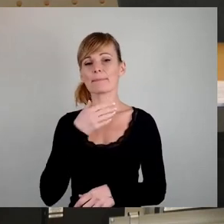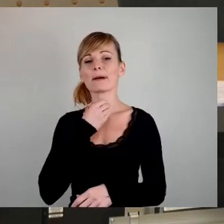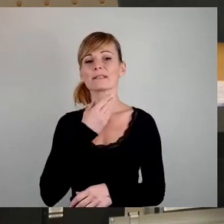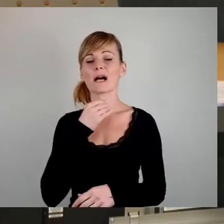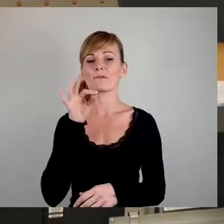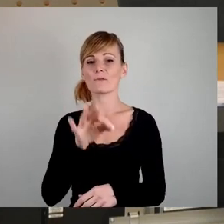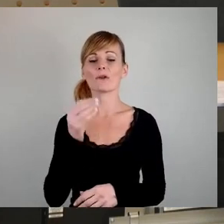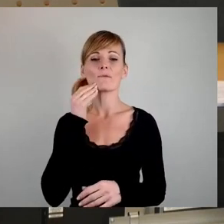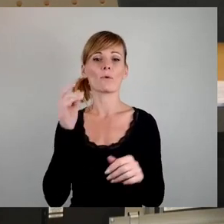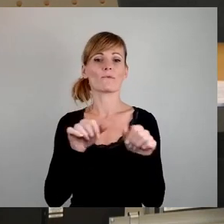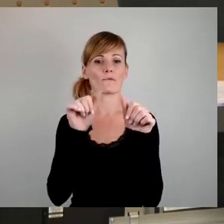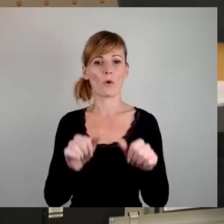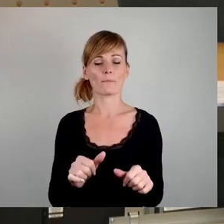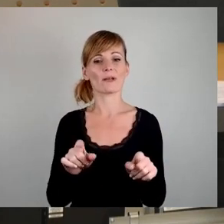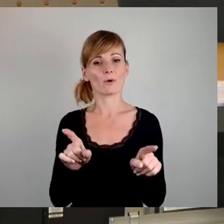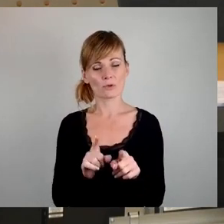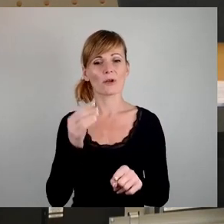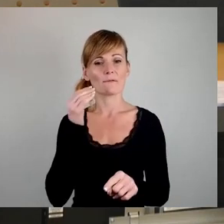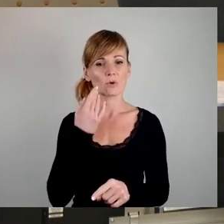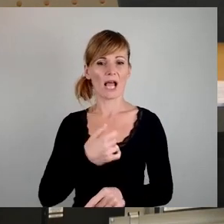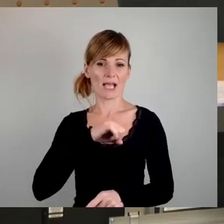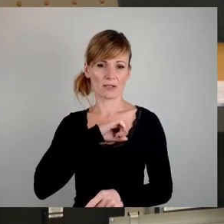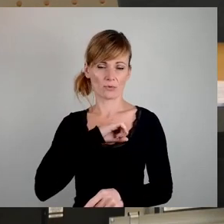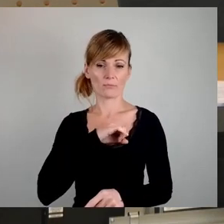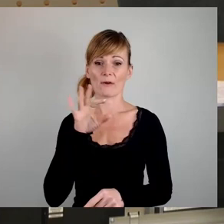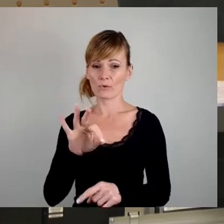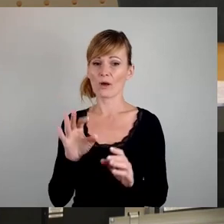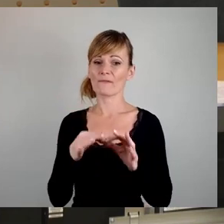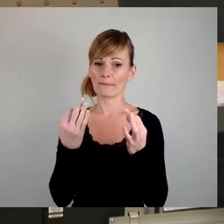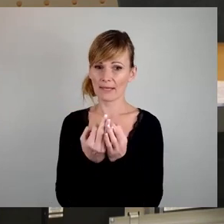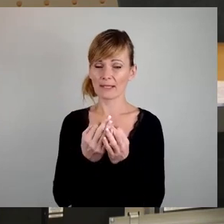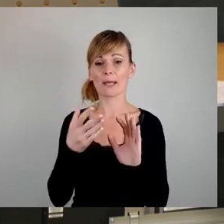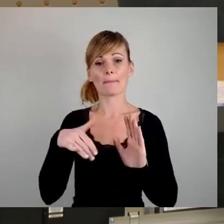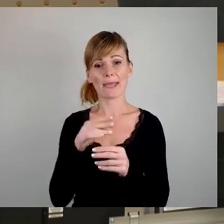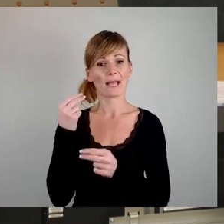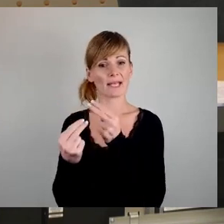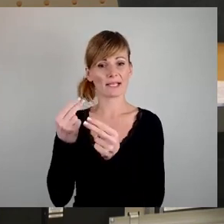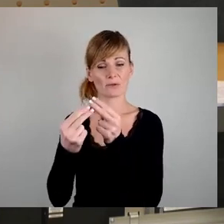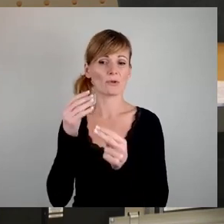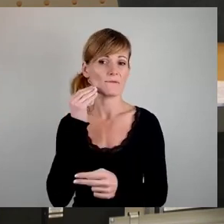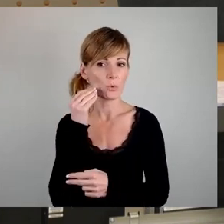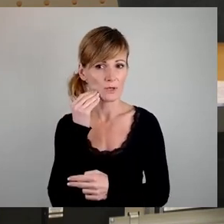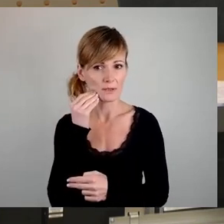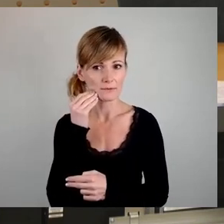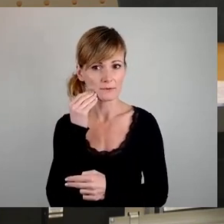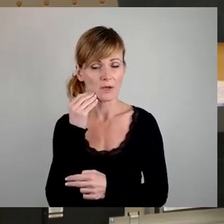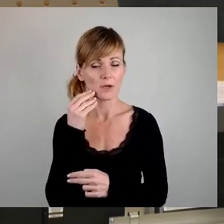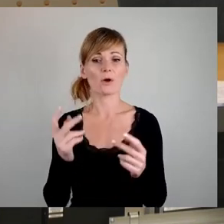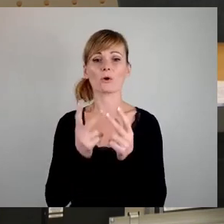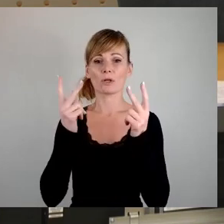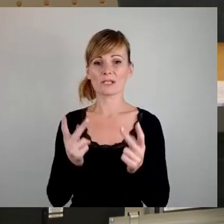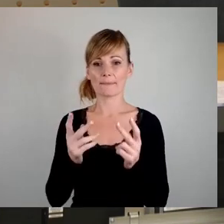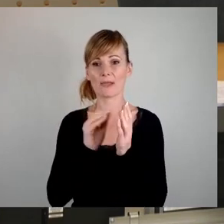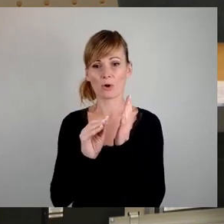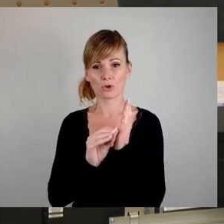Wohneigentumsbildung, insbesondere für Familien, aber auch für mehr Generationen wohnen, die durch Ansätze wie Konzeptausschreibungen, Erbpachten,